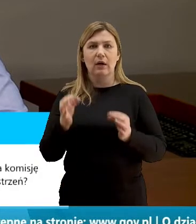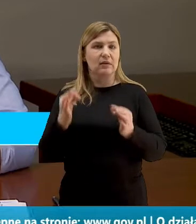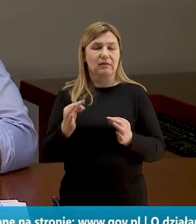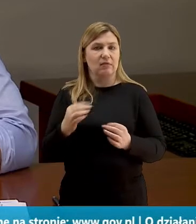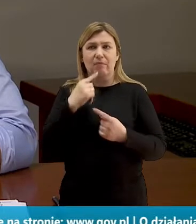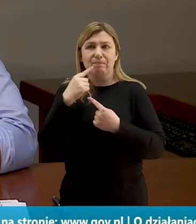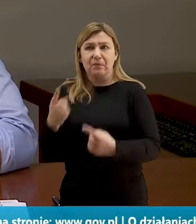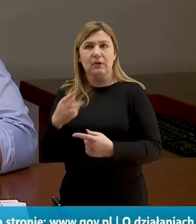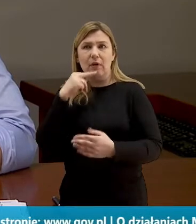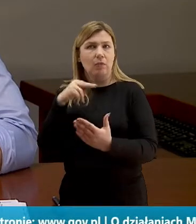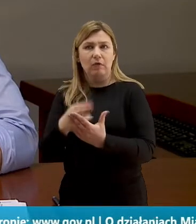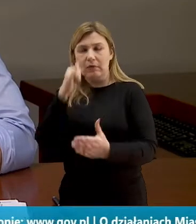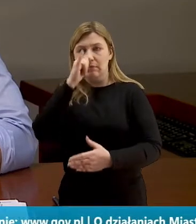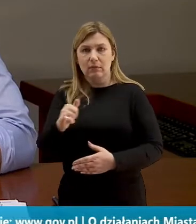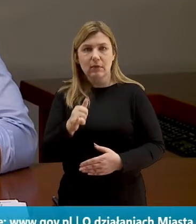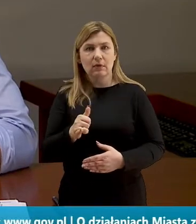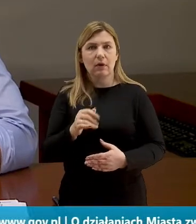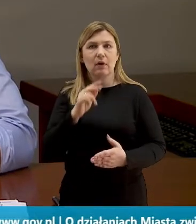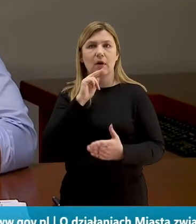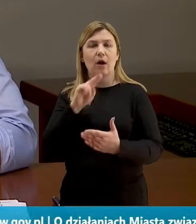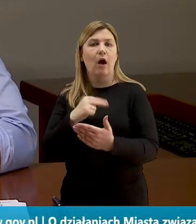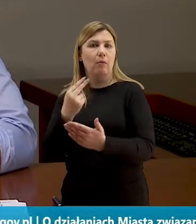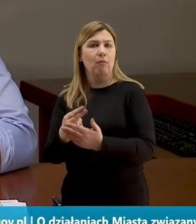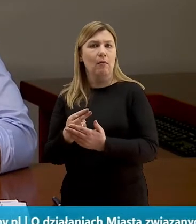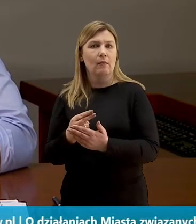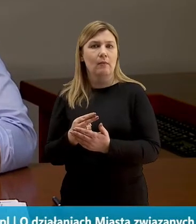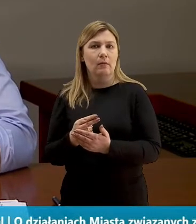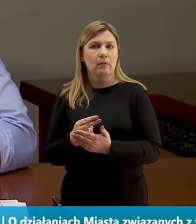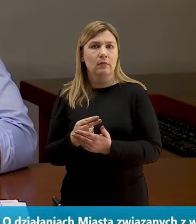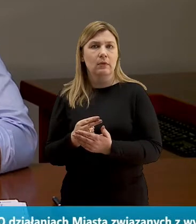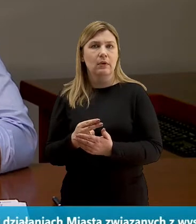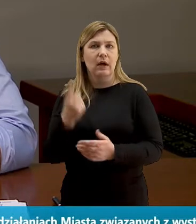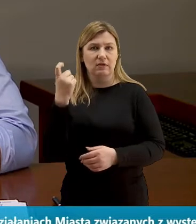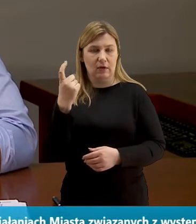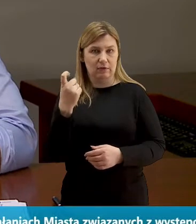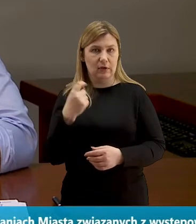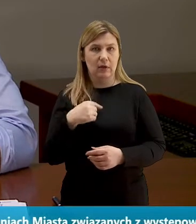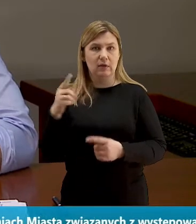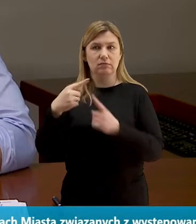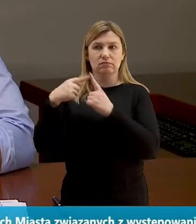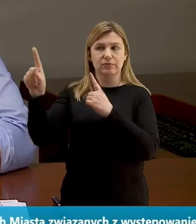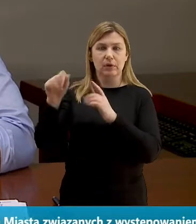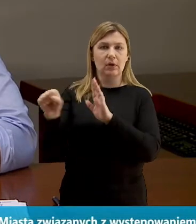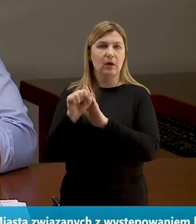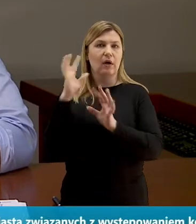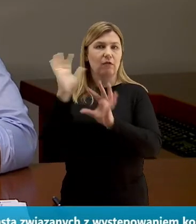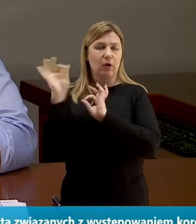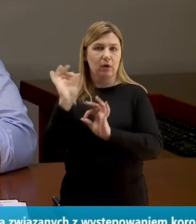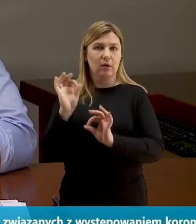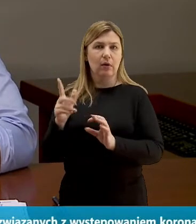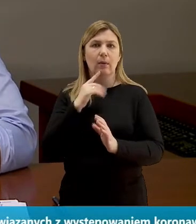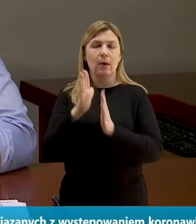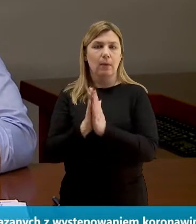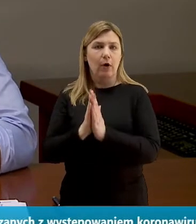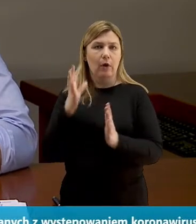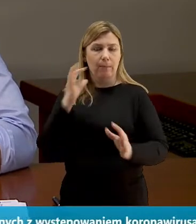na to. Za chwilę postaramy się przesłać Pan tę informację i bardzo prosimy Państwa